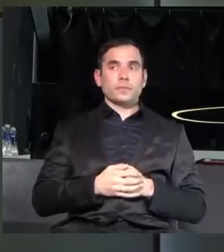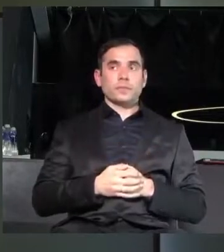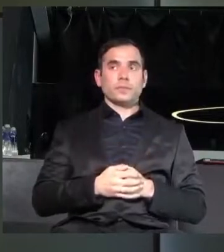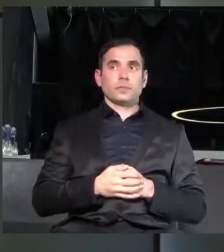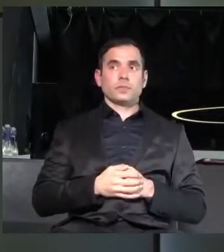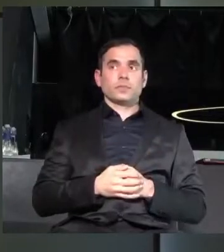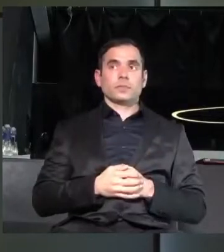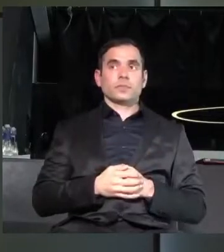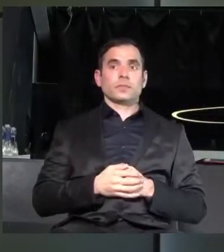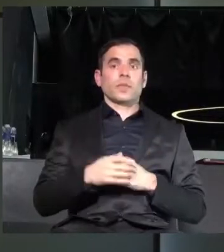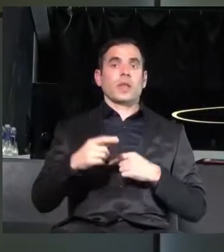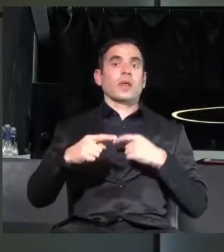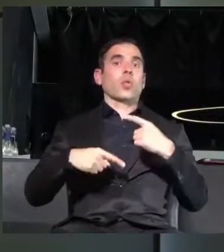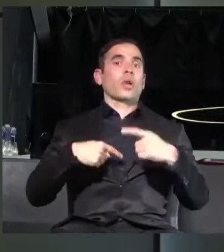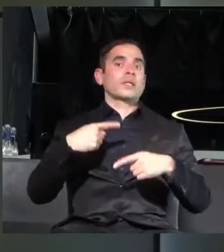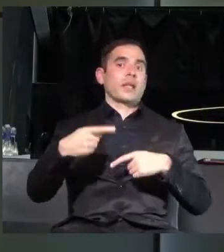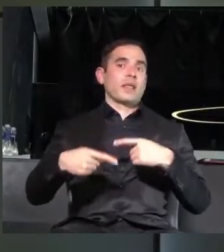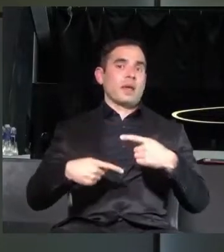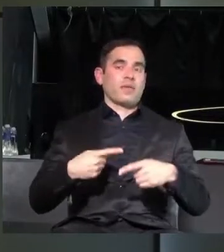го наследява.